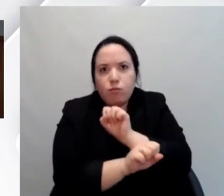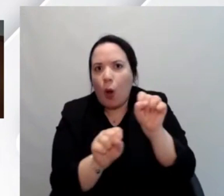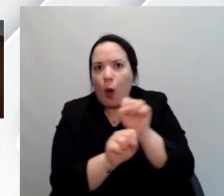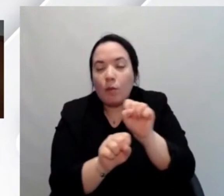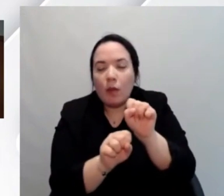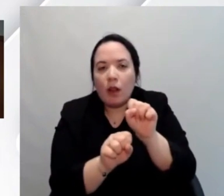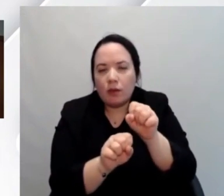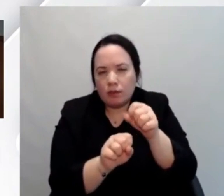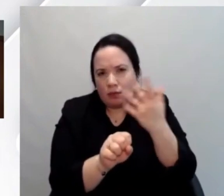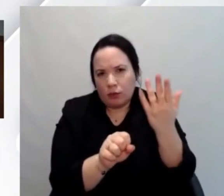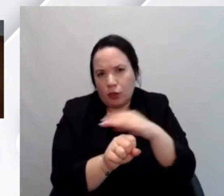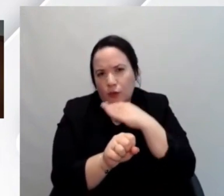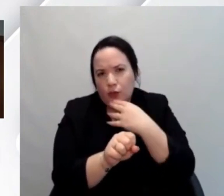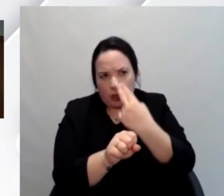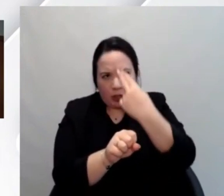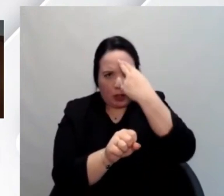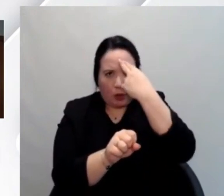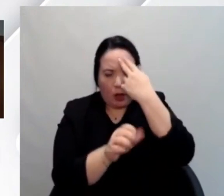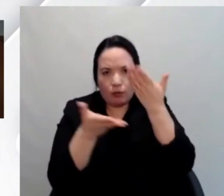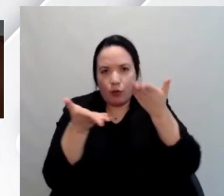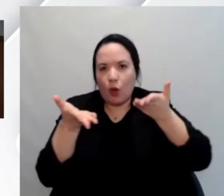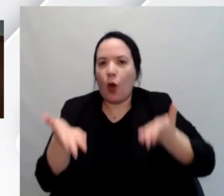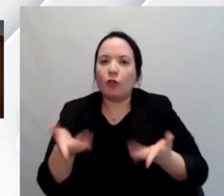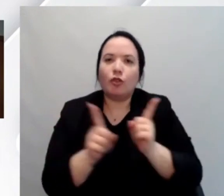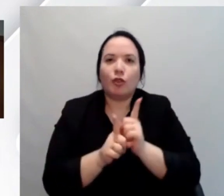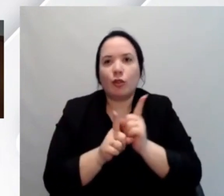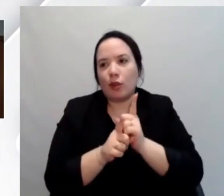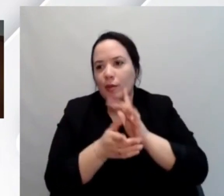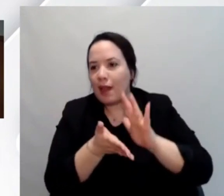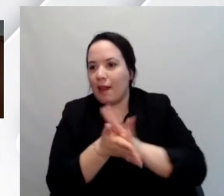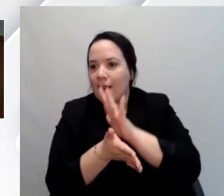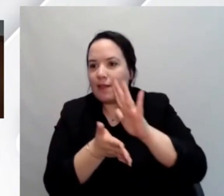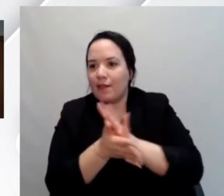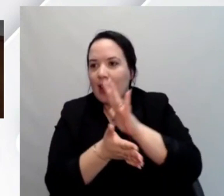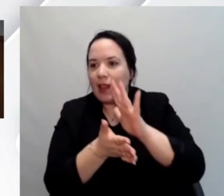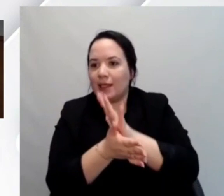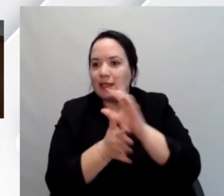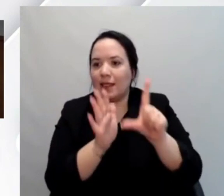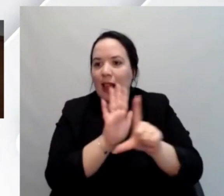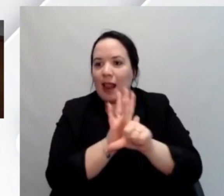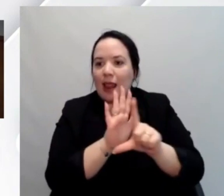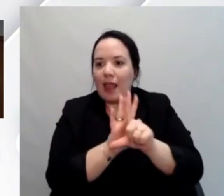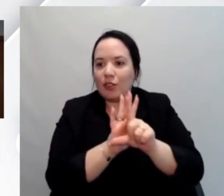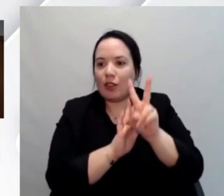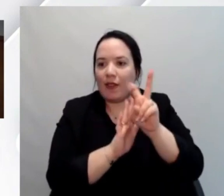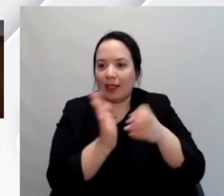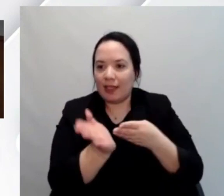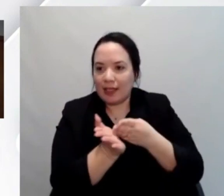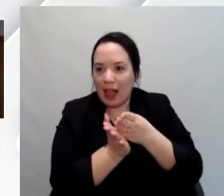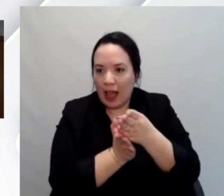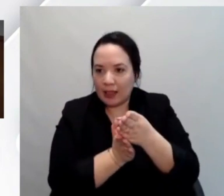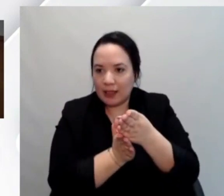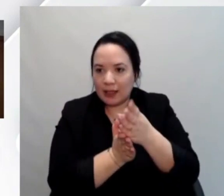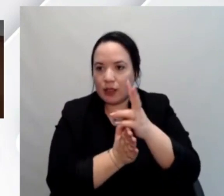noi oggi qui festeggiamo, diciamo così, un ventennale di una legge sull'accessibilità del